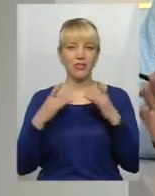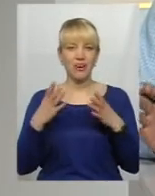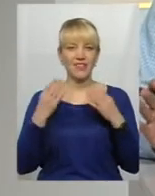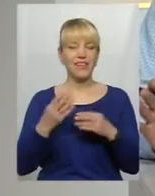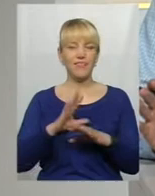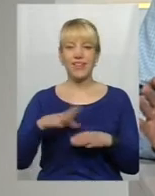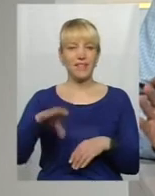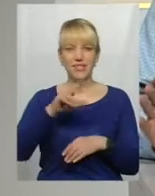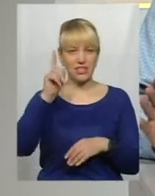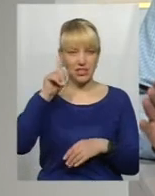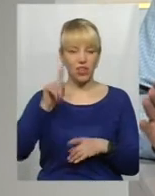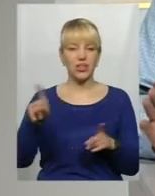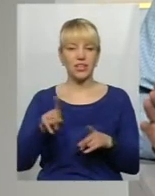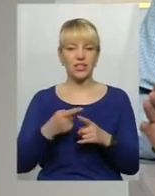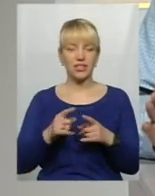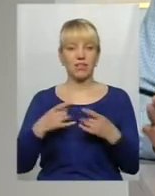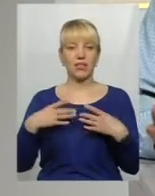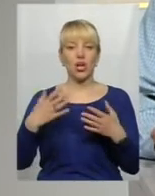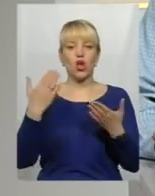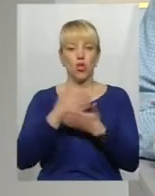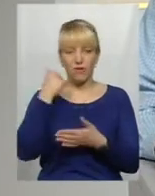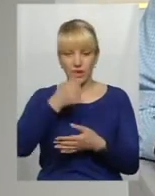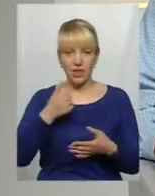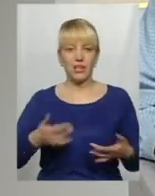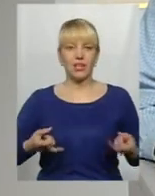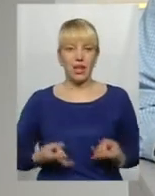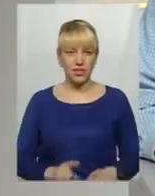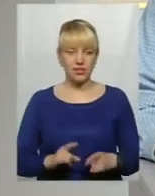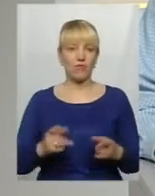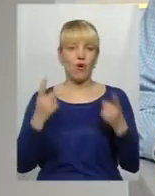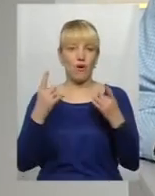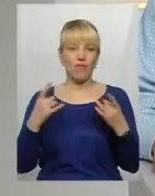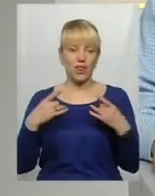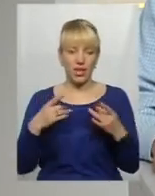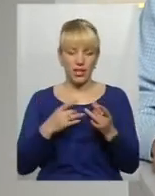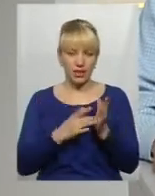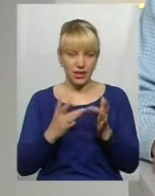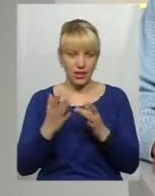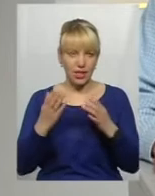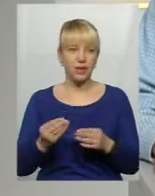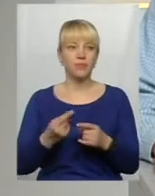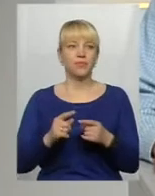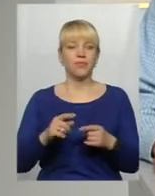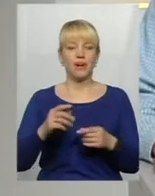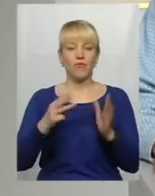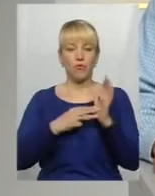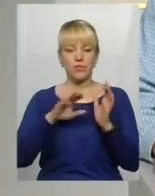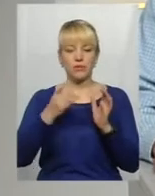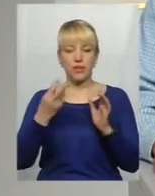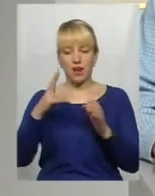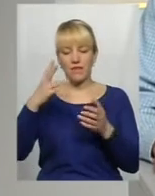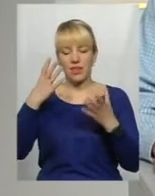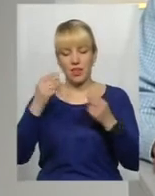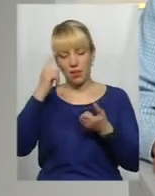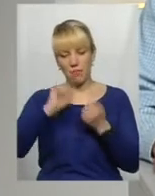знають, які саме пропонують. Тот же, це Новий рік, Різдво, Великдень, День праці 1 травня, 8 травня День пам'яті і примирення,